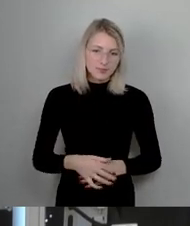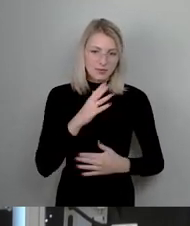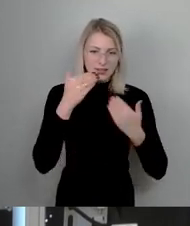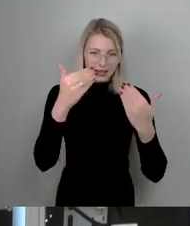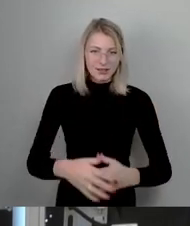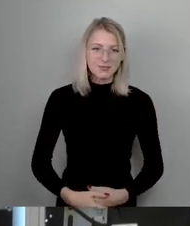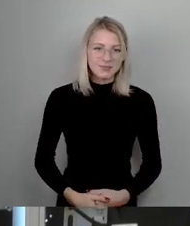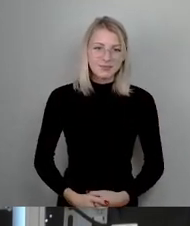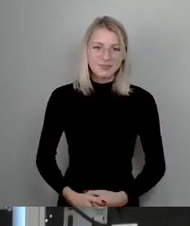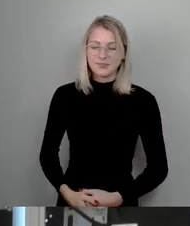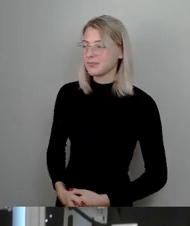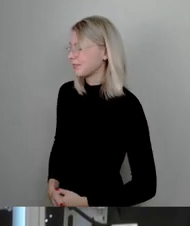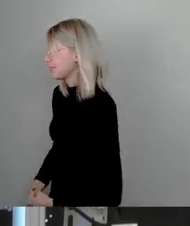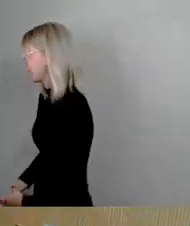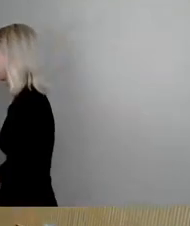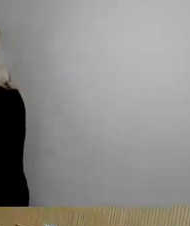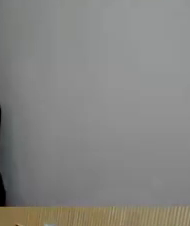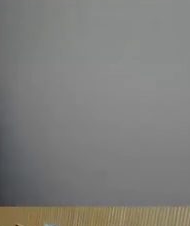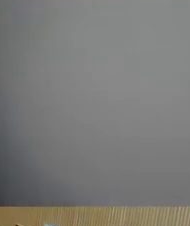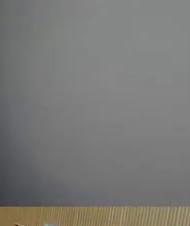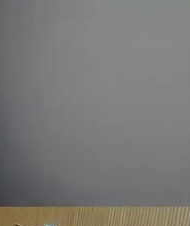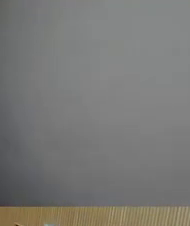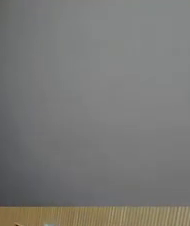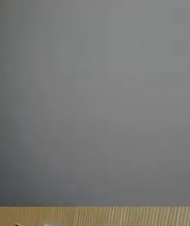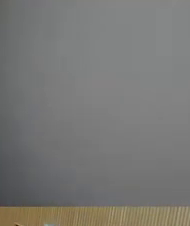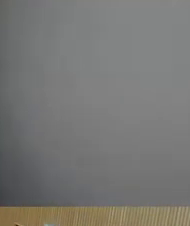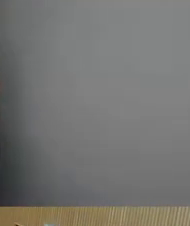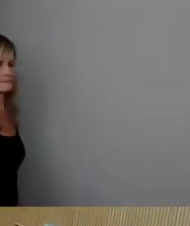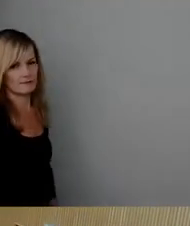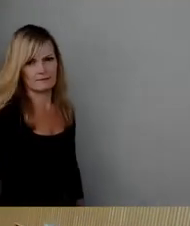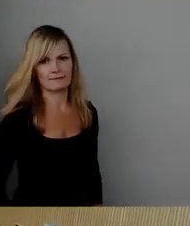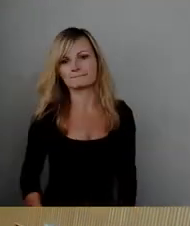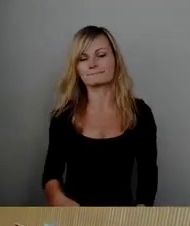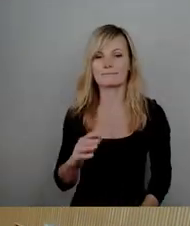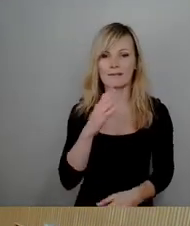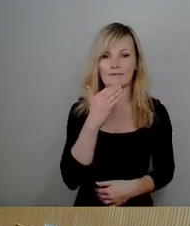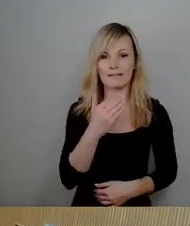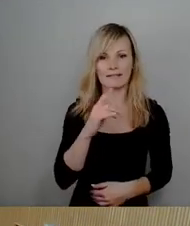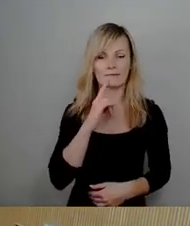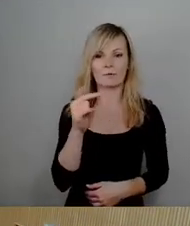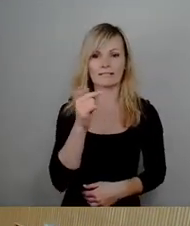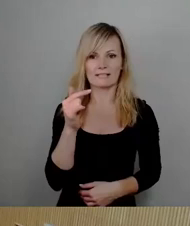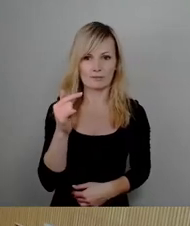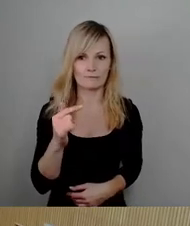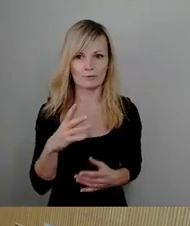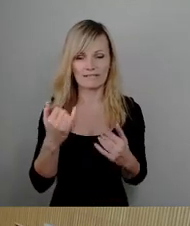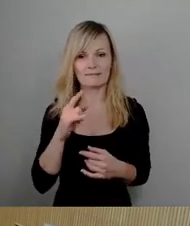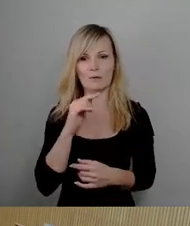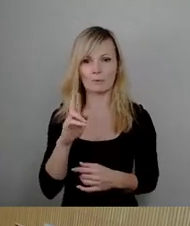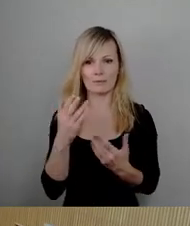Applaus Vielen Dank, Frau Dressel-Zerkatowski. Und jetzt darf ich Frau Ringler bitten.